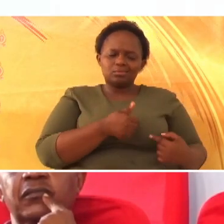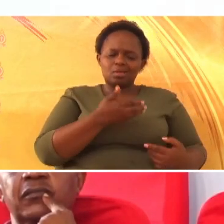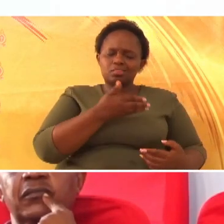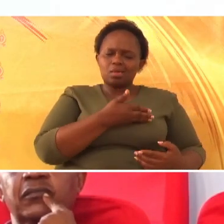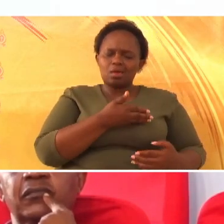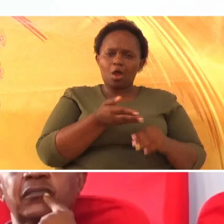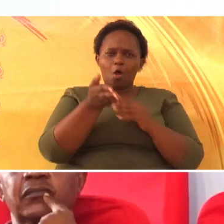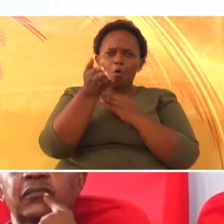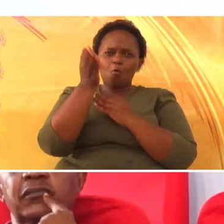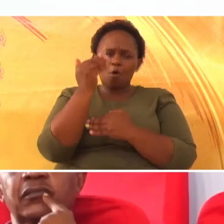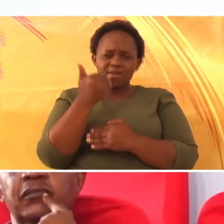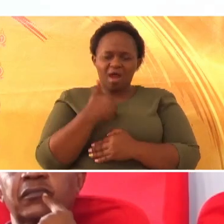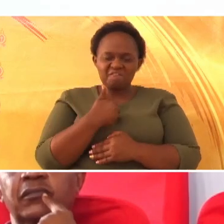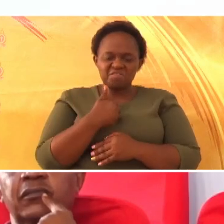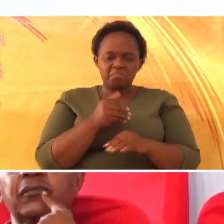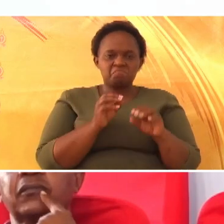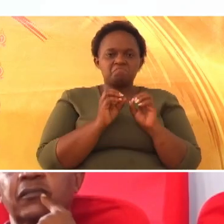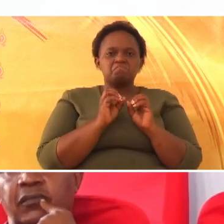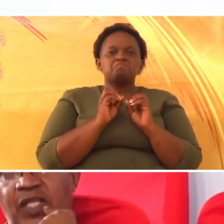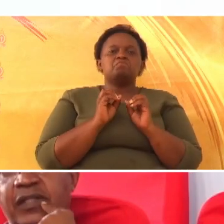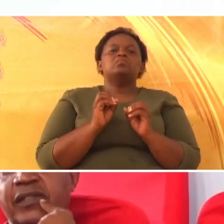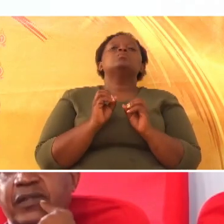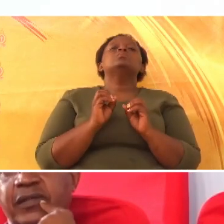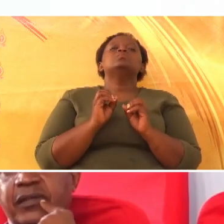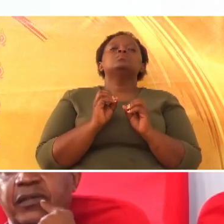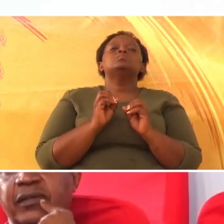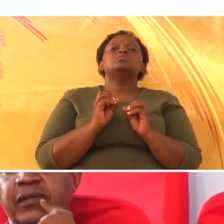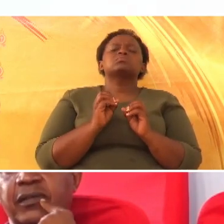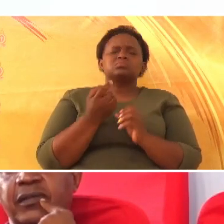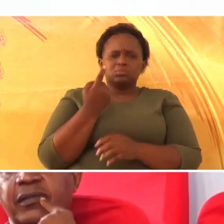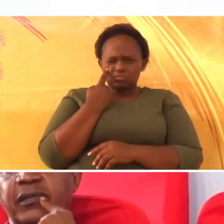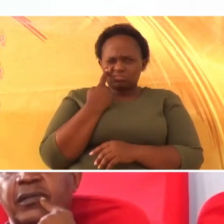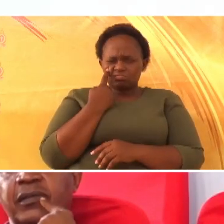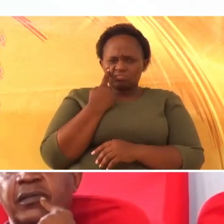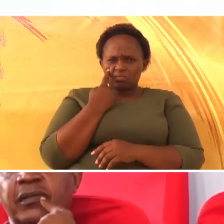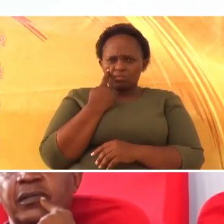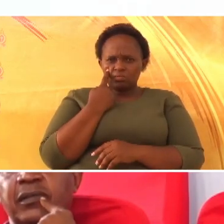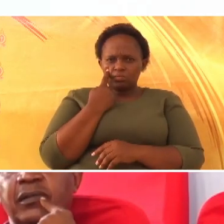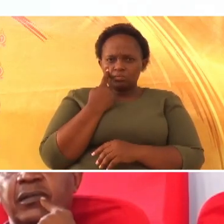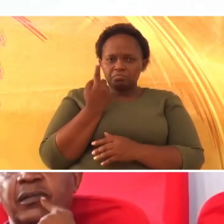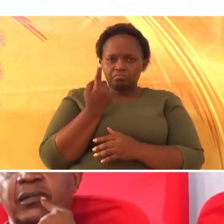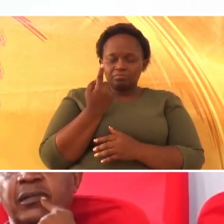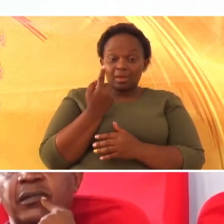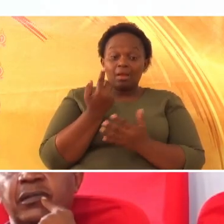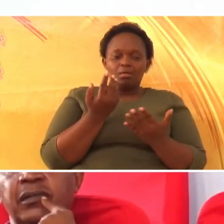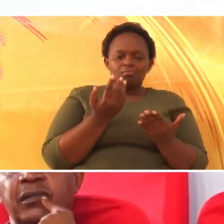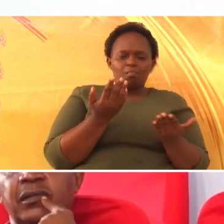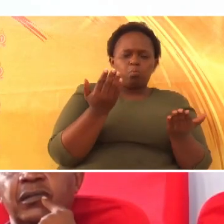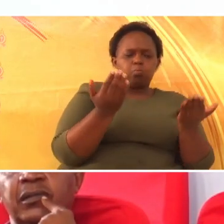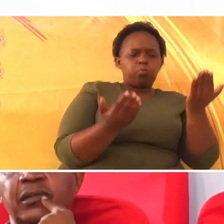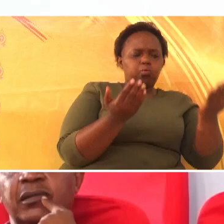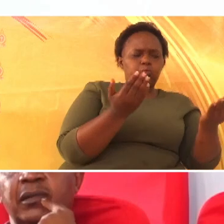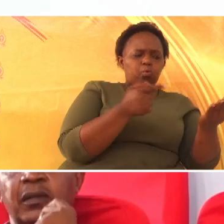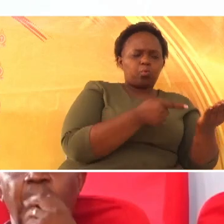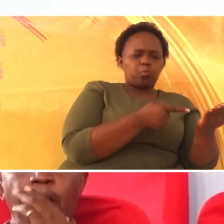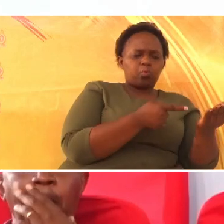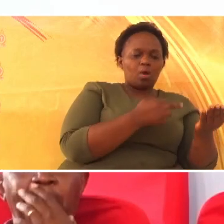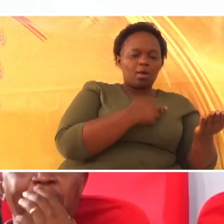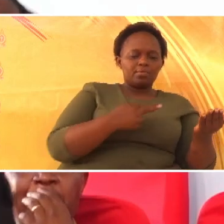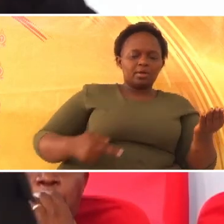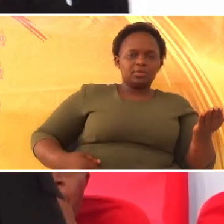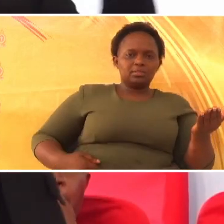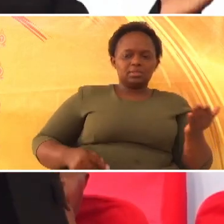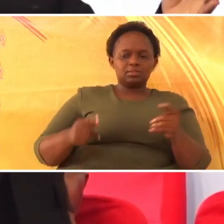Can you see that munaona ni very religious lakini mungu